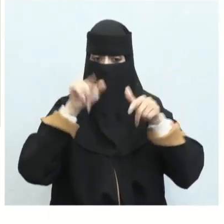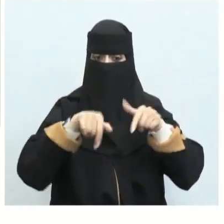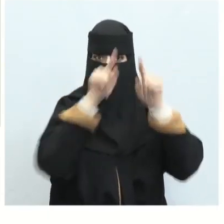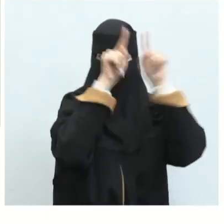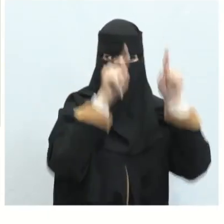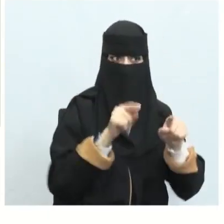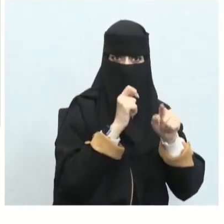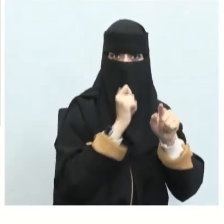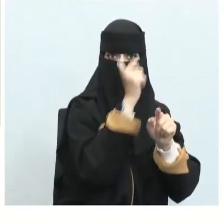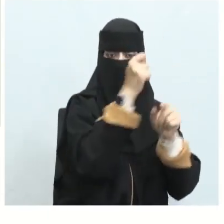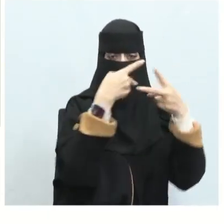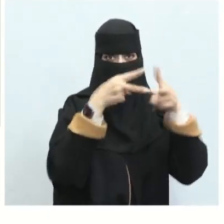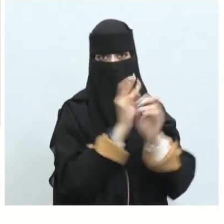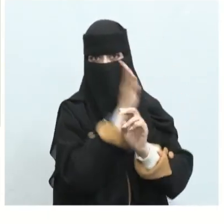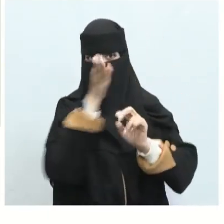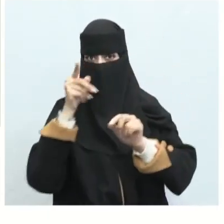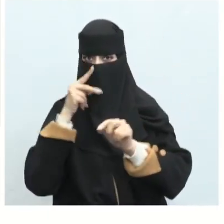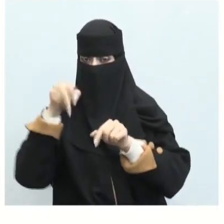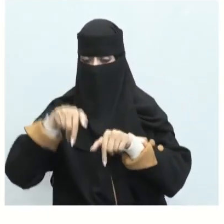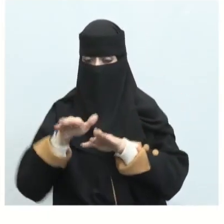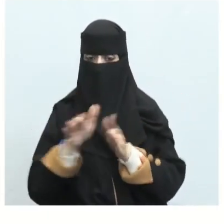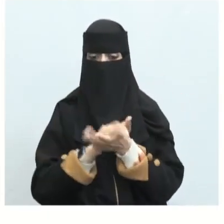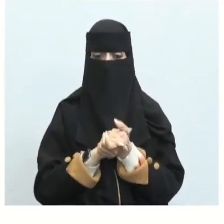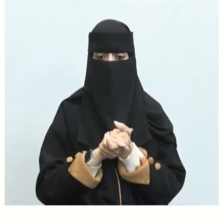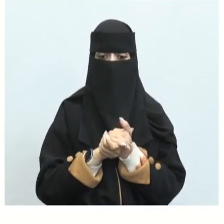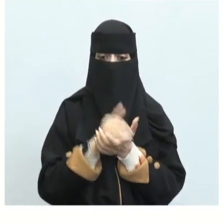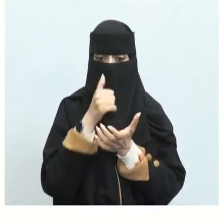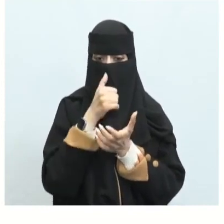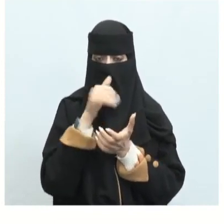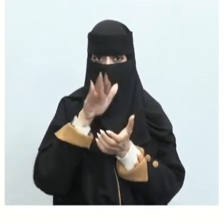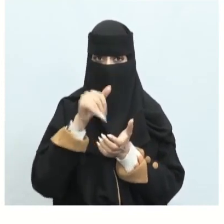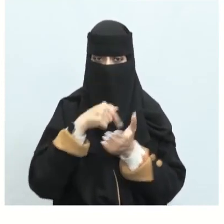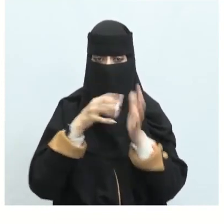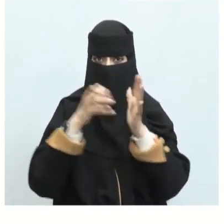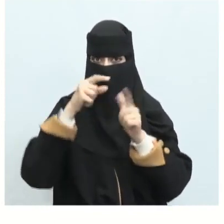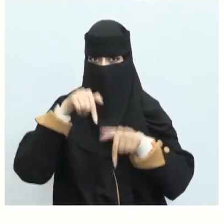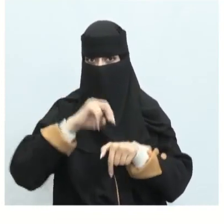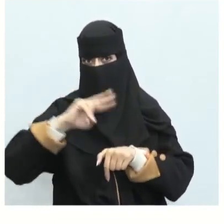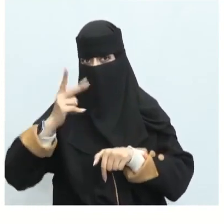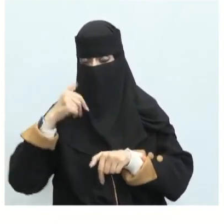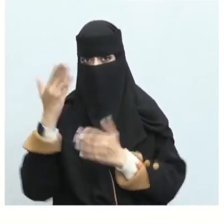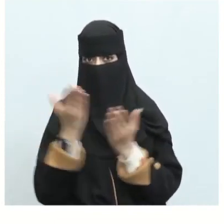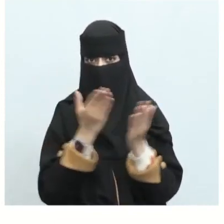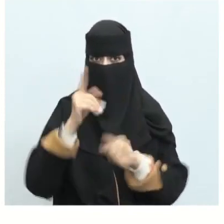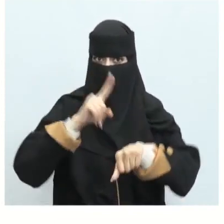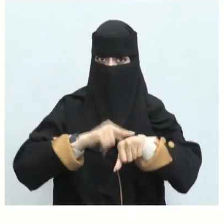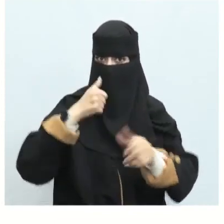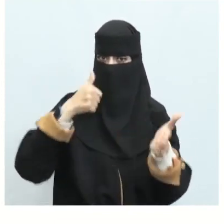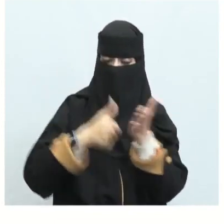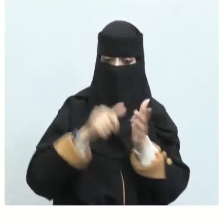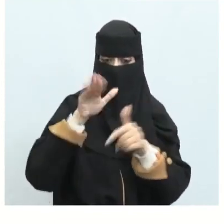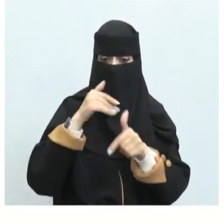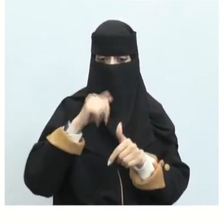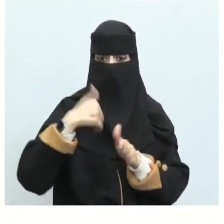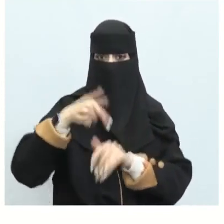الرقمي بإمكانك أيضا الدخول ومشاهدة هذا الدرس نماذج أخرى من الشعر الجاهلي رثت